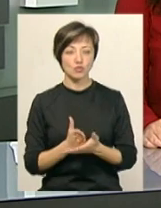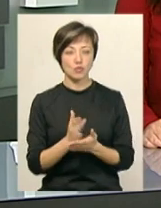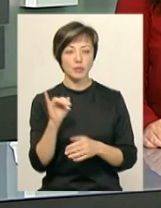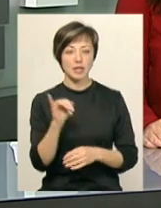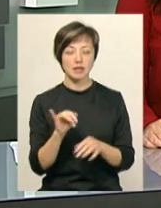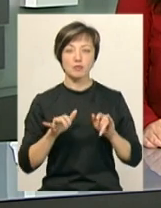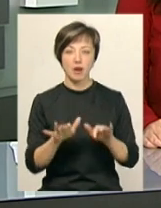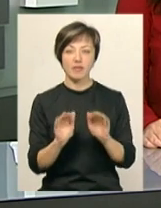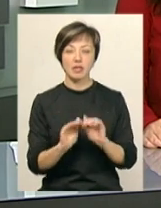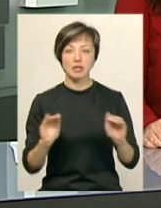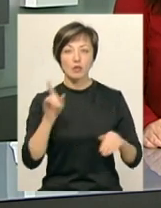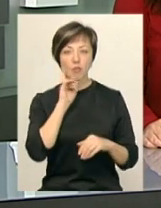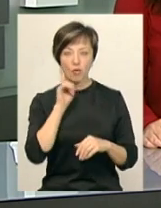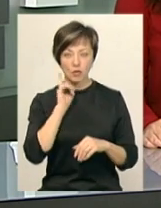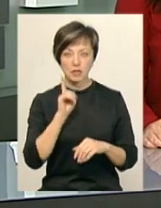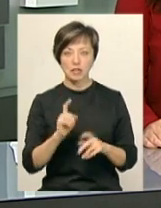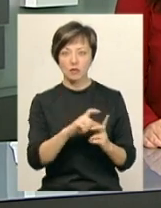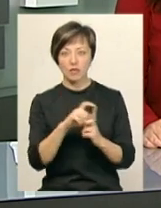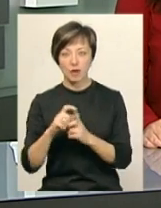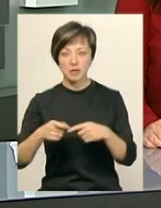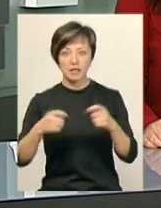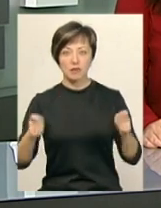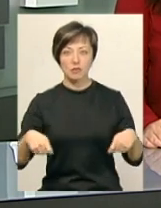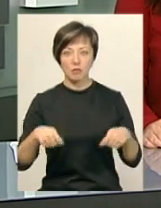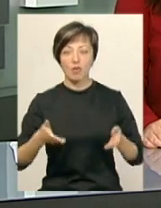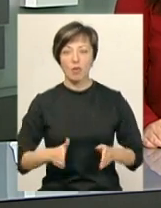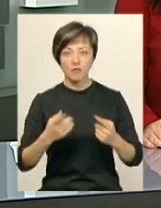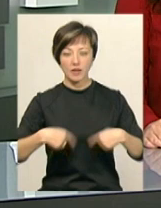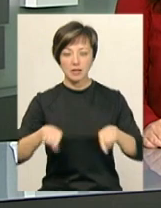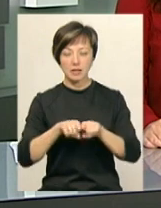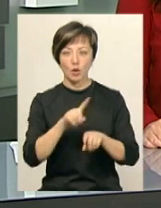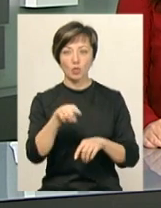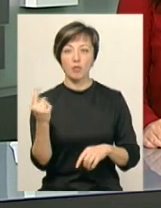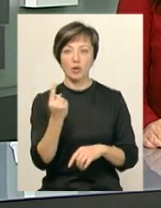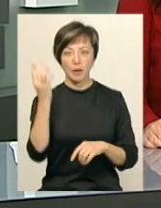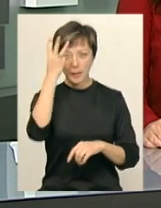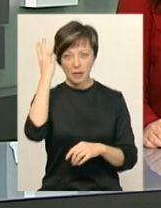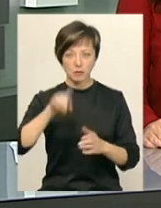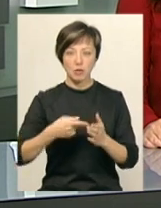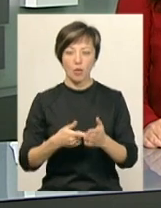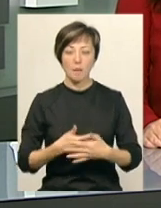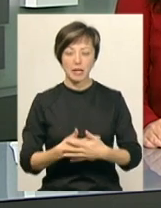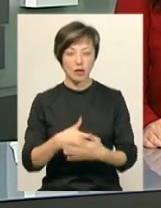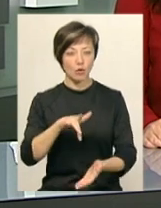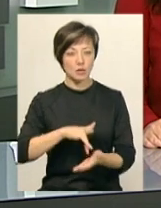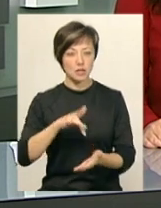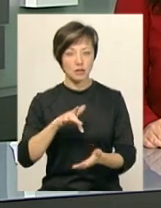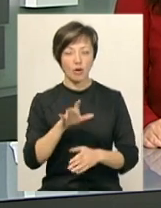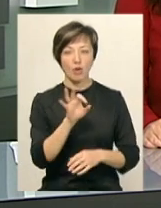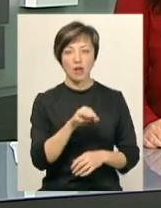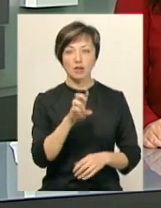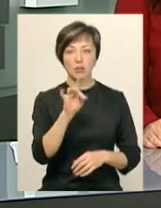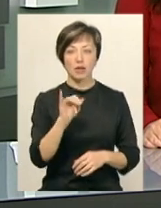та служби у справах дітей та молоді. За словами завідувачки пологовим підділенням номер один Хмельницького міського перинатального центру Олени